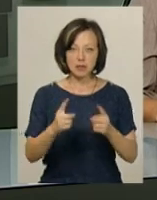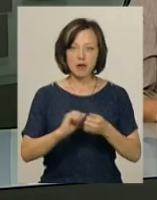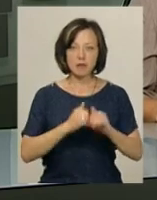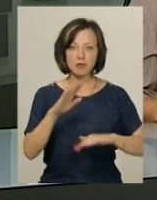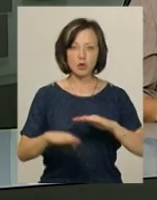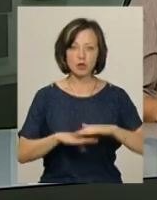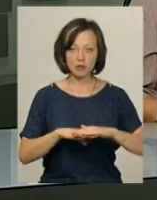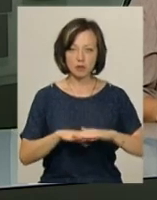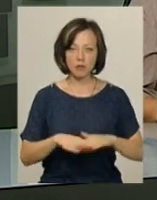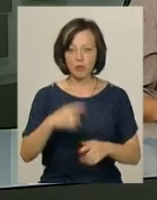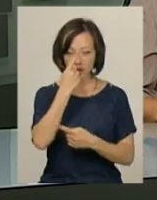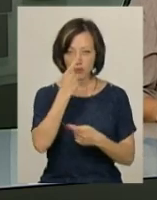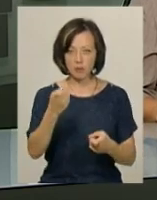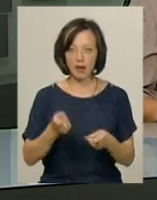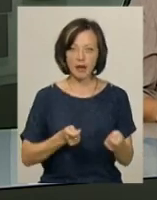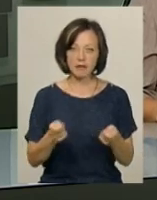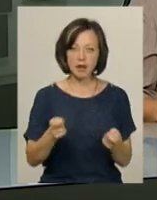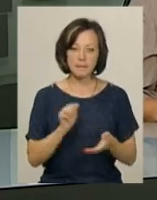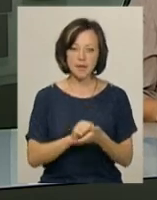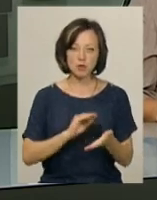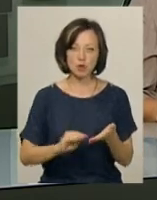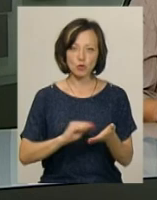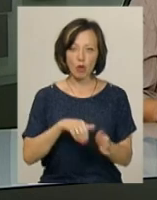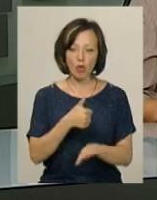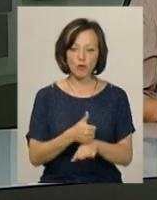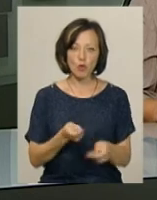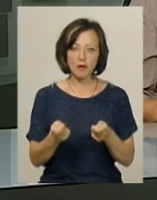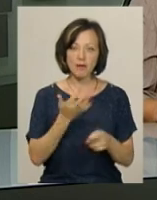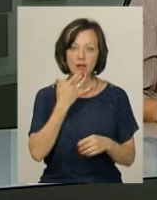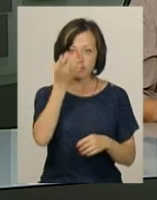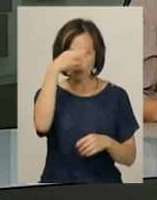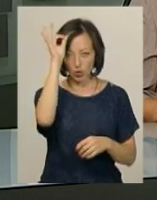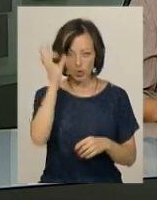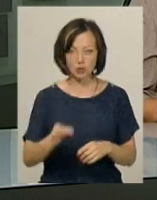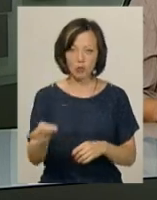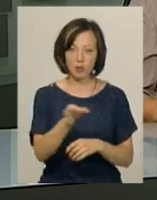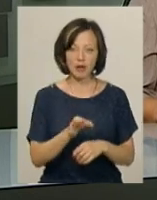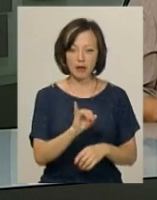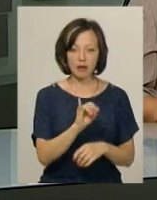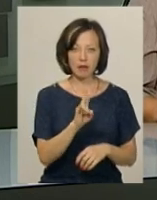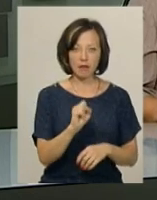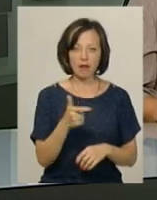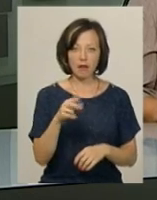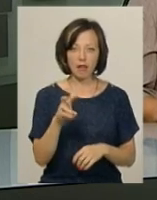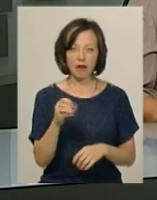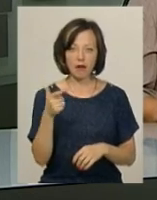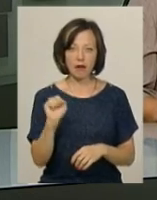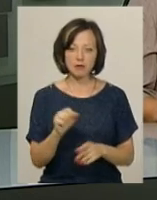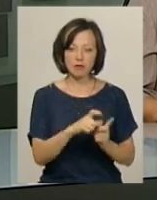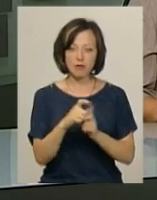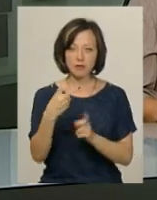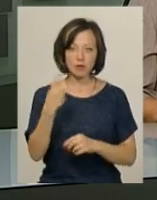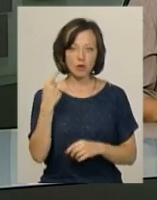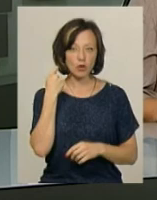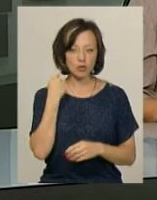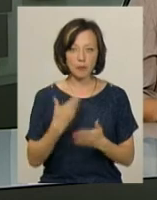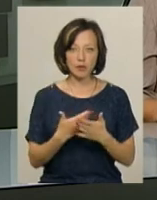Кам'янці-Подільському. Про це повідомила керівник пресслужби головного управління Нацполіції області Інна Глега. За словами 21-річного